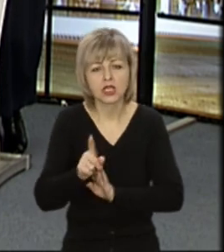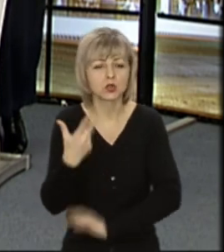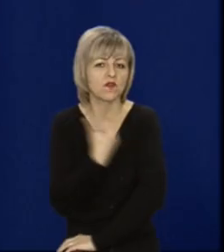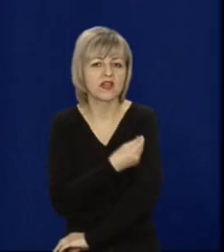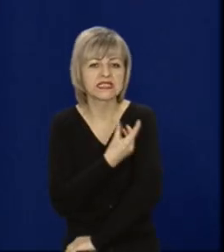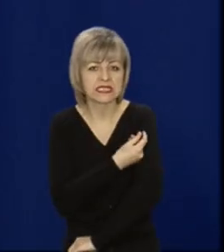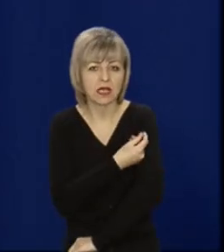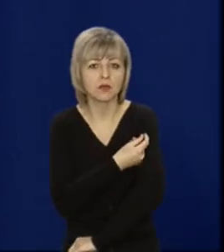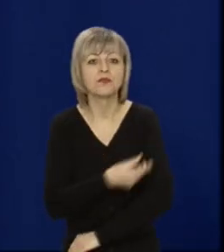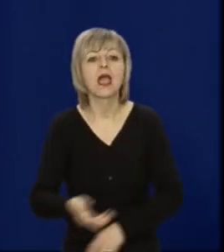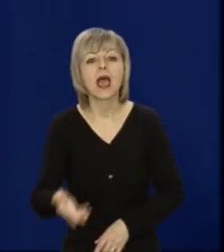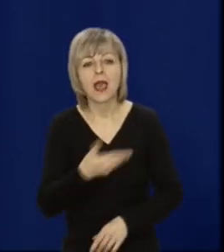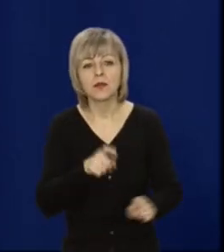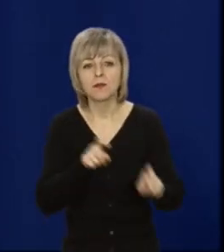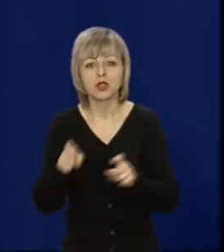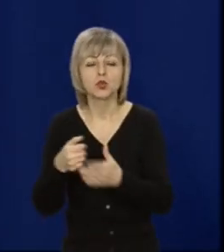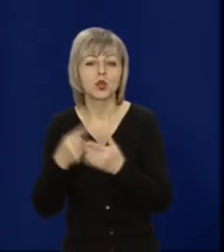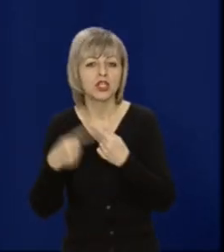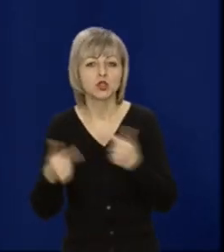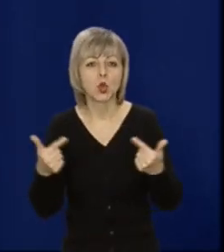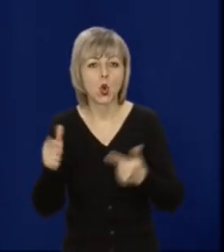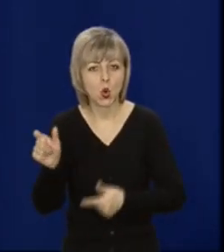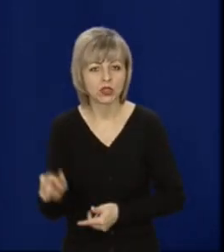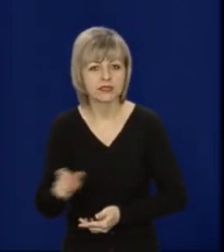кампанією. А ми перейдемо до наступного нашого гостя.